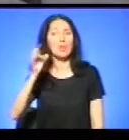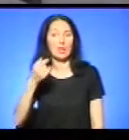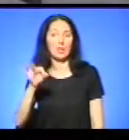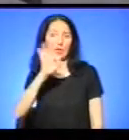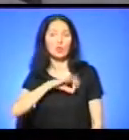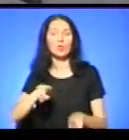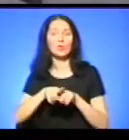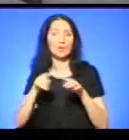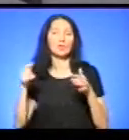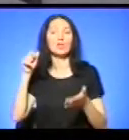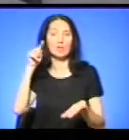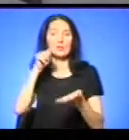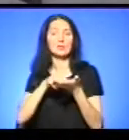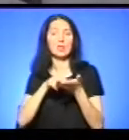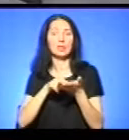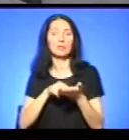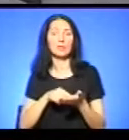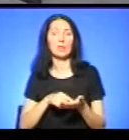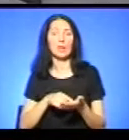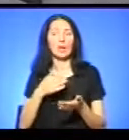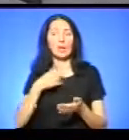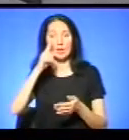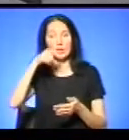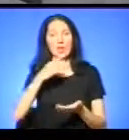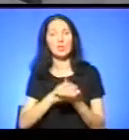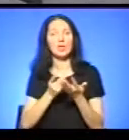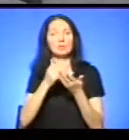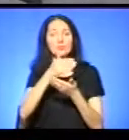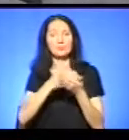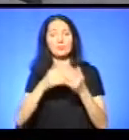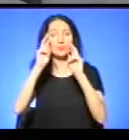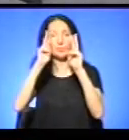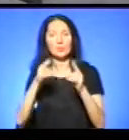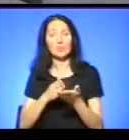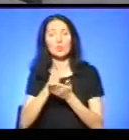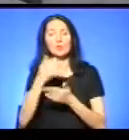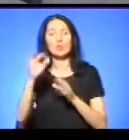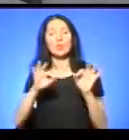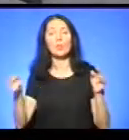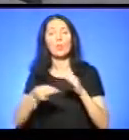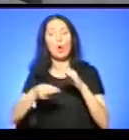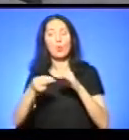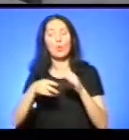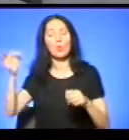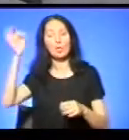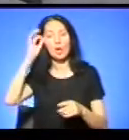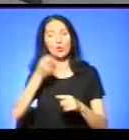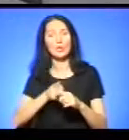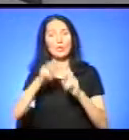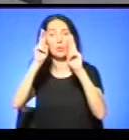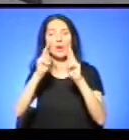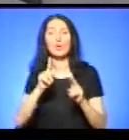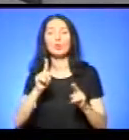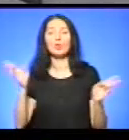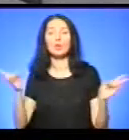перелік правил, служба ваша їх завжди пропагує, нагадує про ці правила, яких треба дотримуватися, щоб не